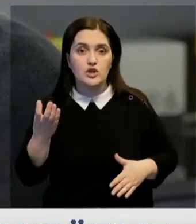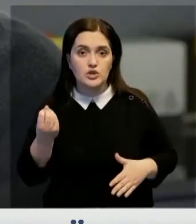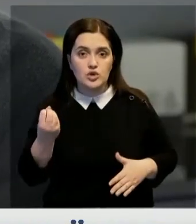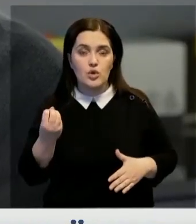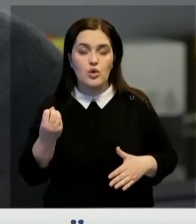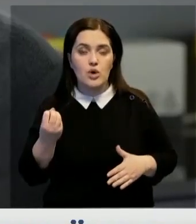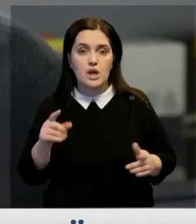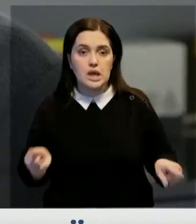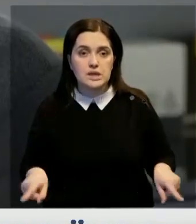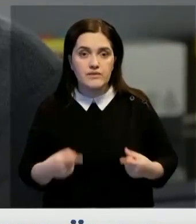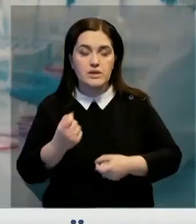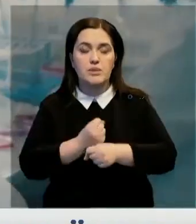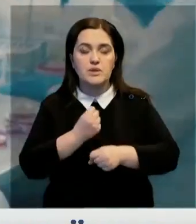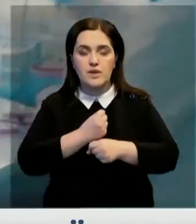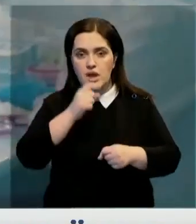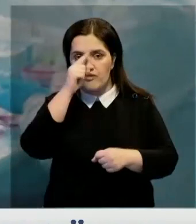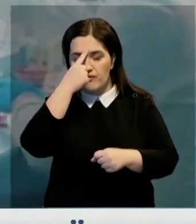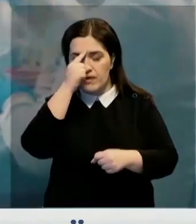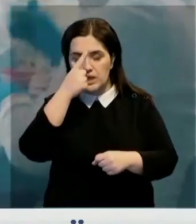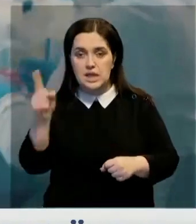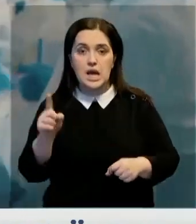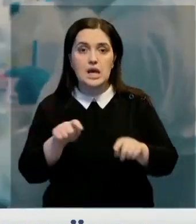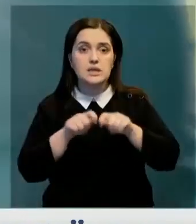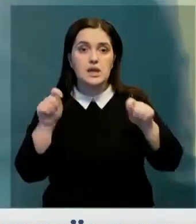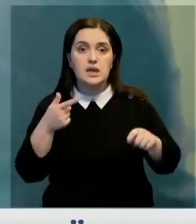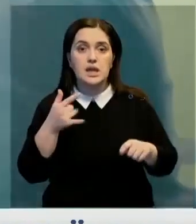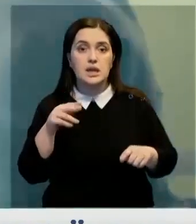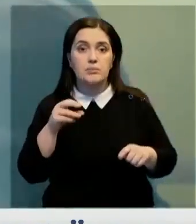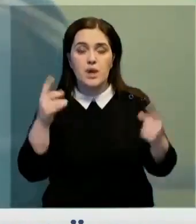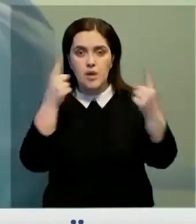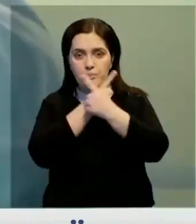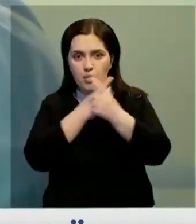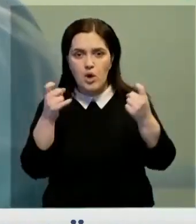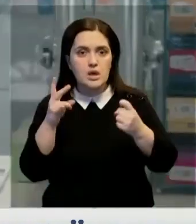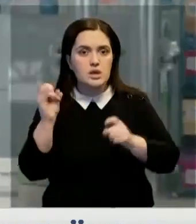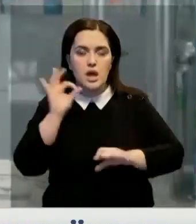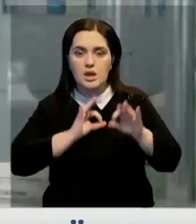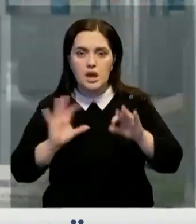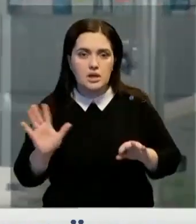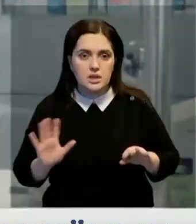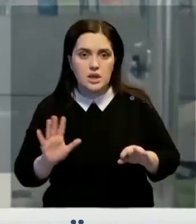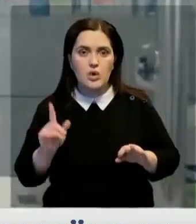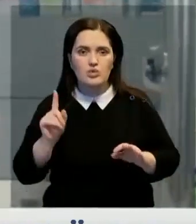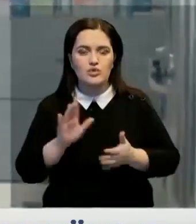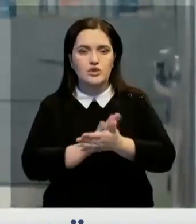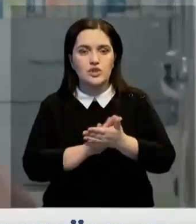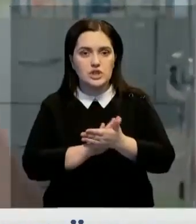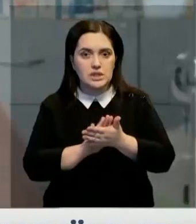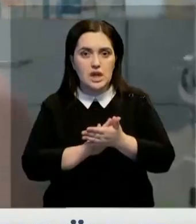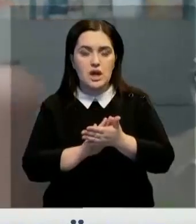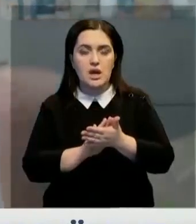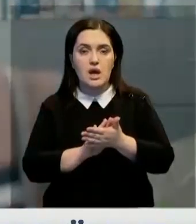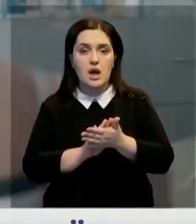производство в Индии. Создатели «Глипера» предупреждают, это не лекарство, а по сути дезинфицирующее